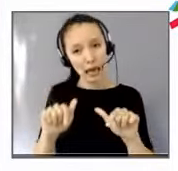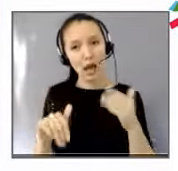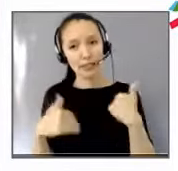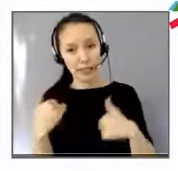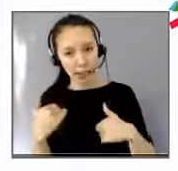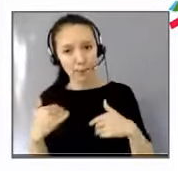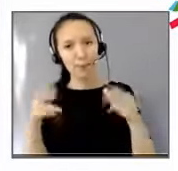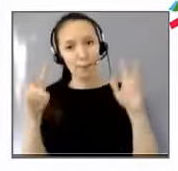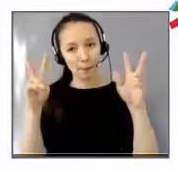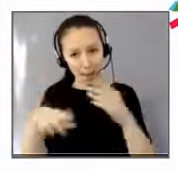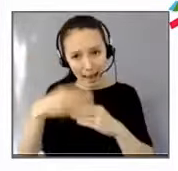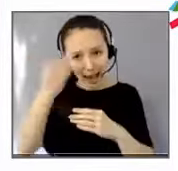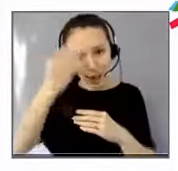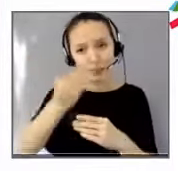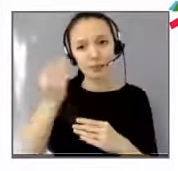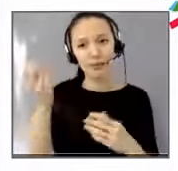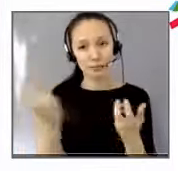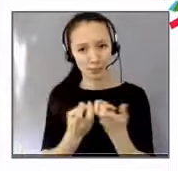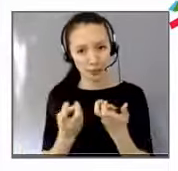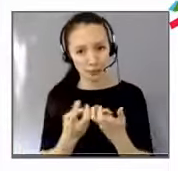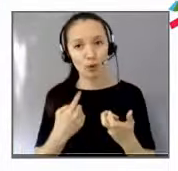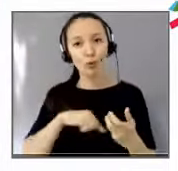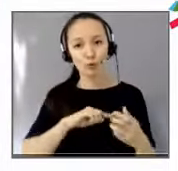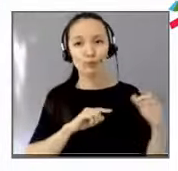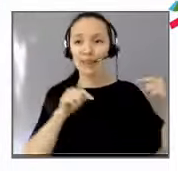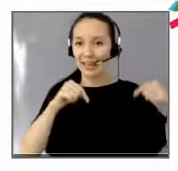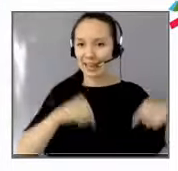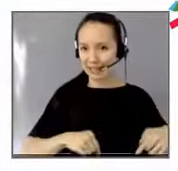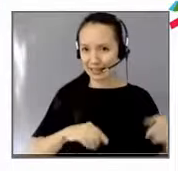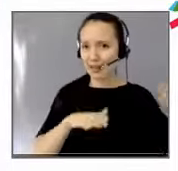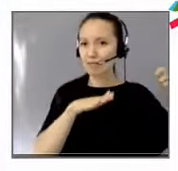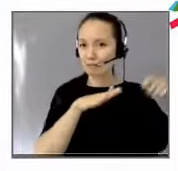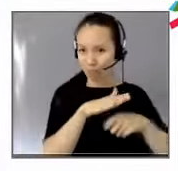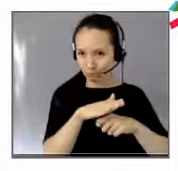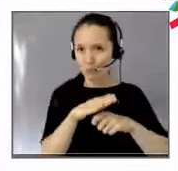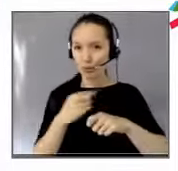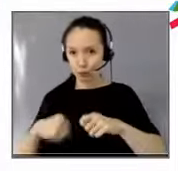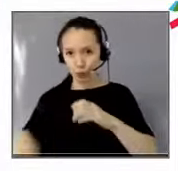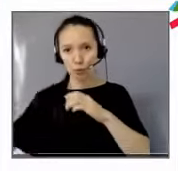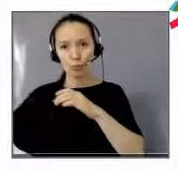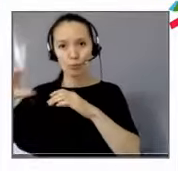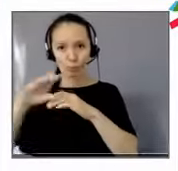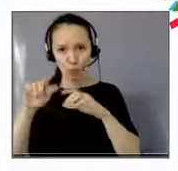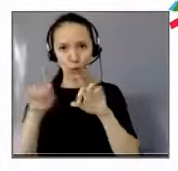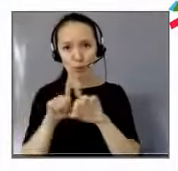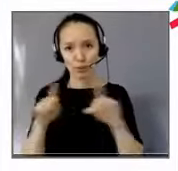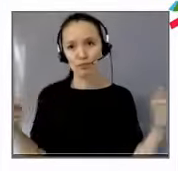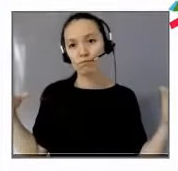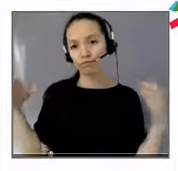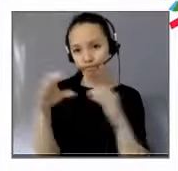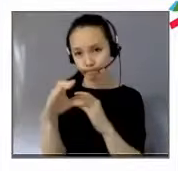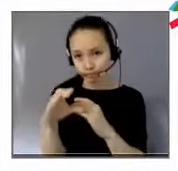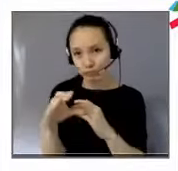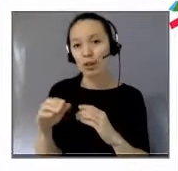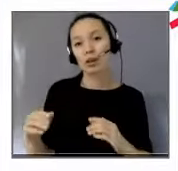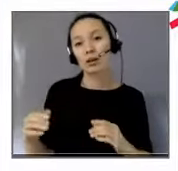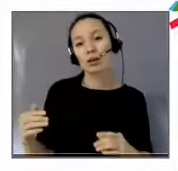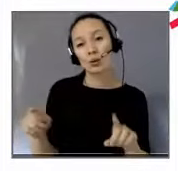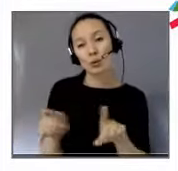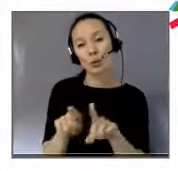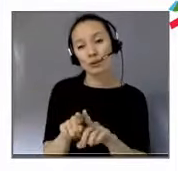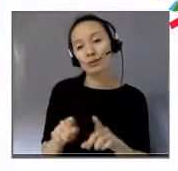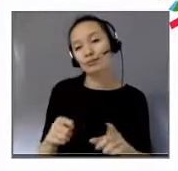complément par rapport aux aides de l'État. Nous avons effectivement fait un plan d'urgence avec un message très